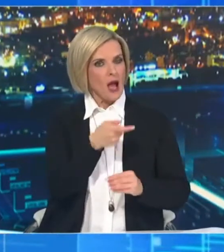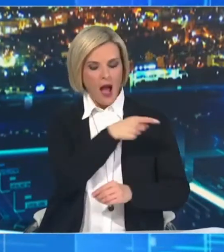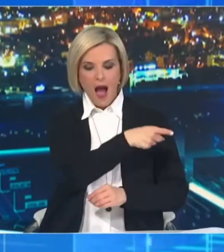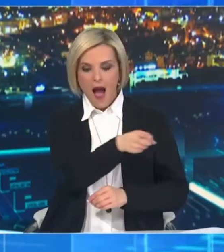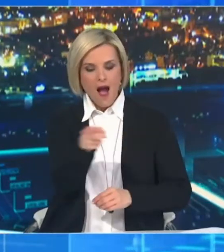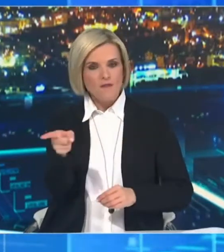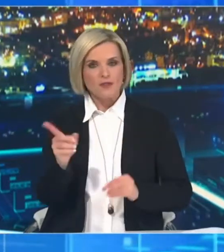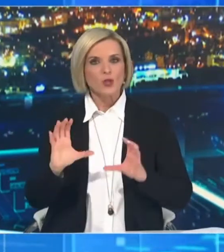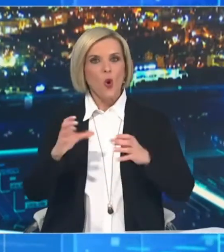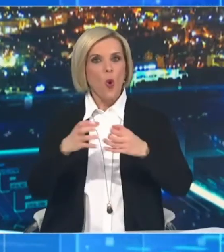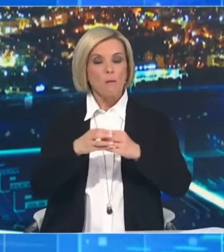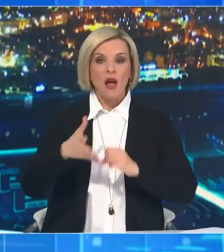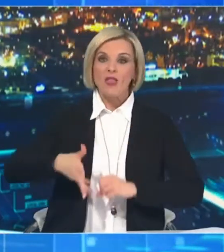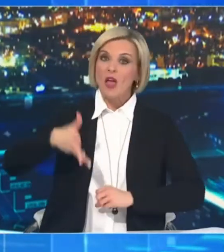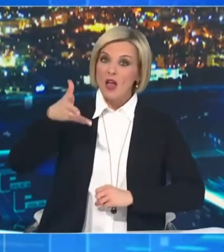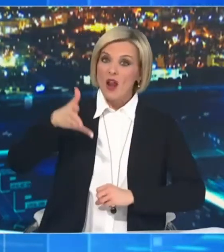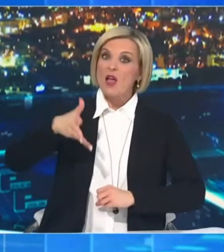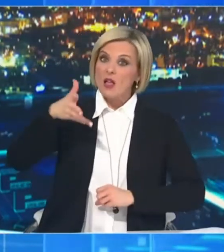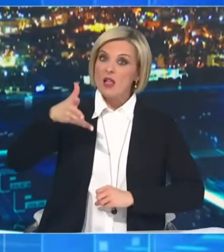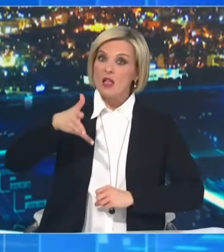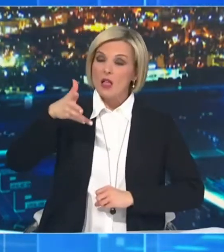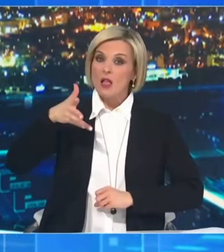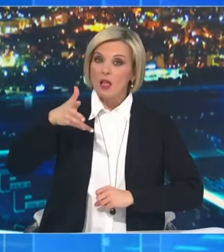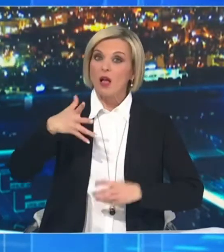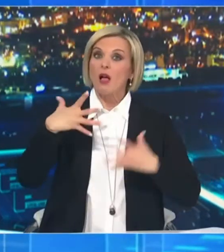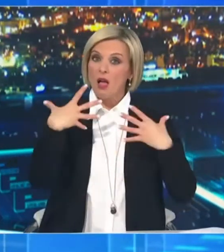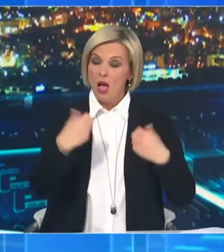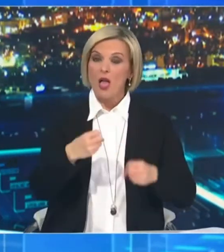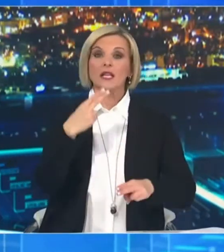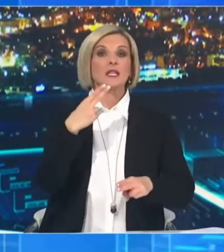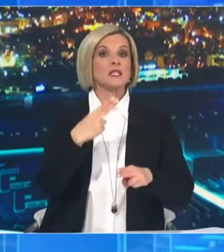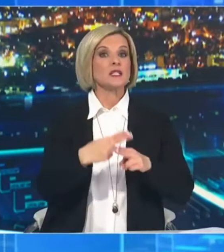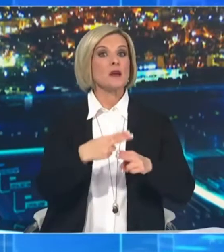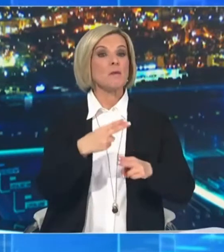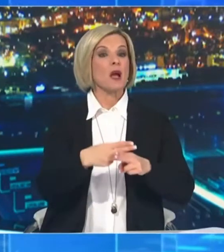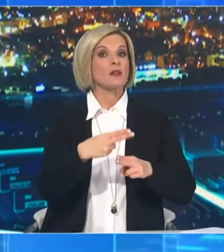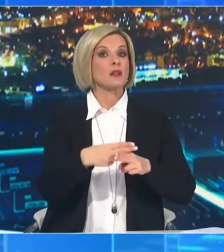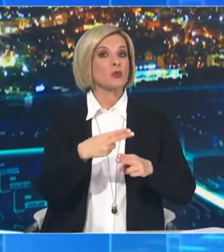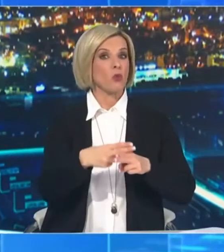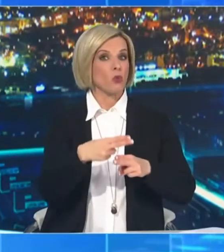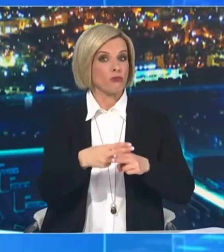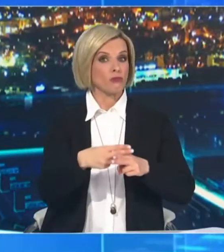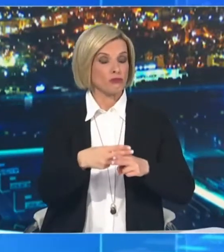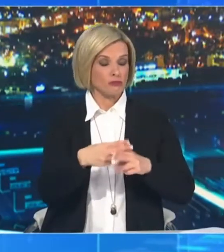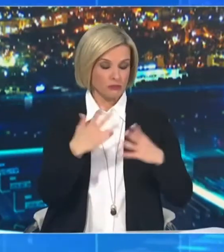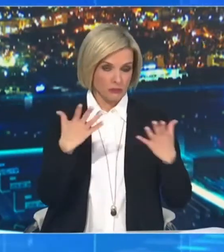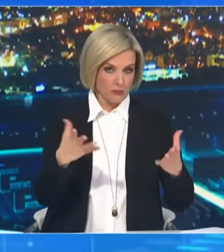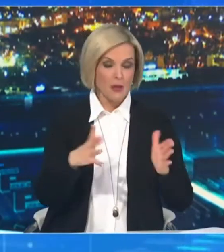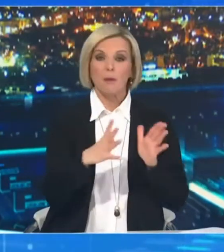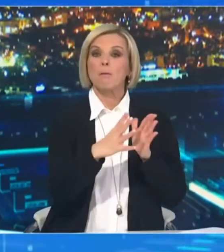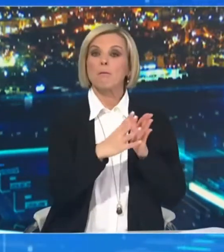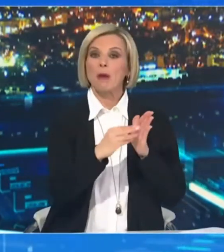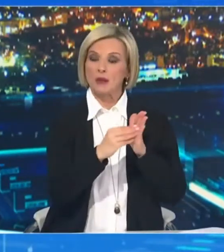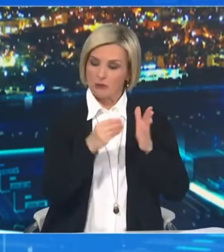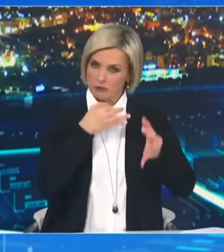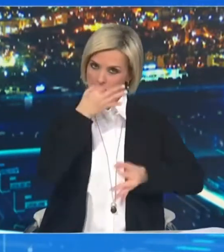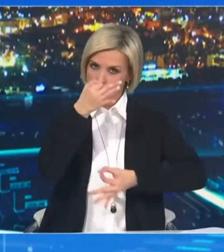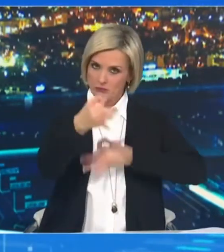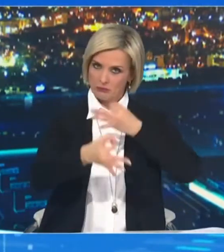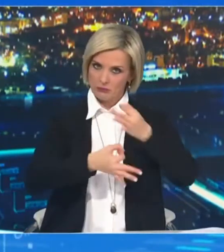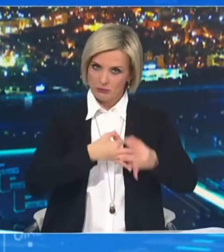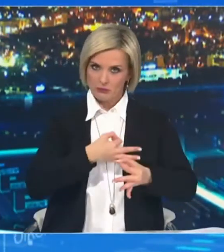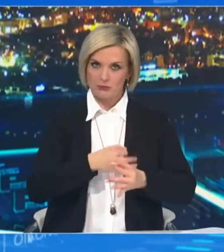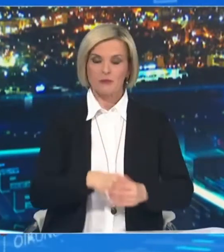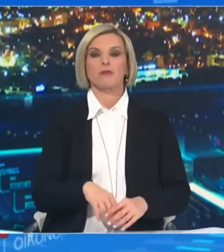ηλικία αποτελεί το πλέον επιβαρυντικό παράγοντα. Ενδεικτικά αναφέρω ότι